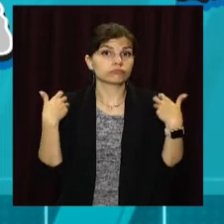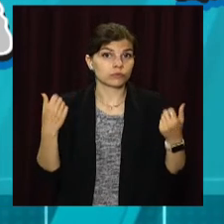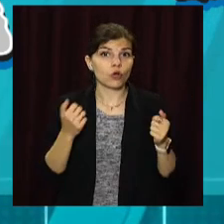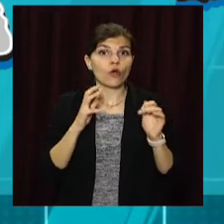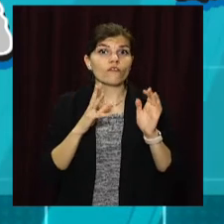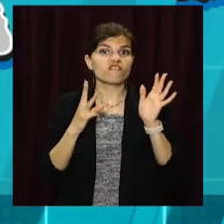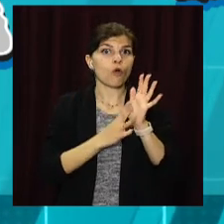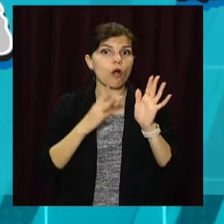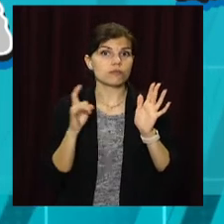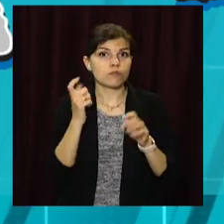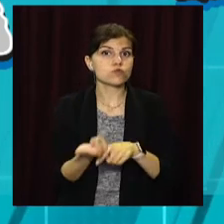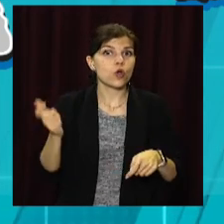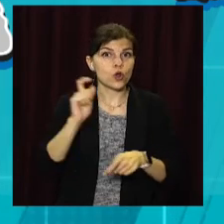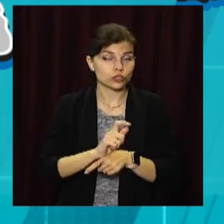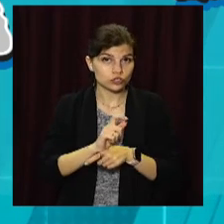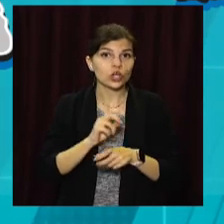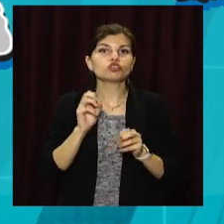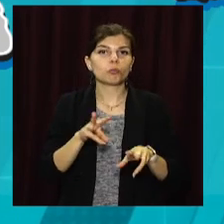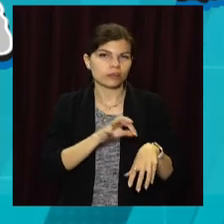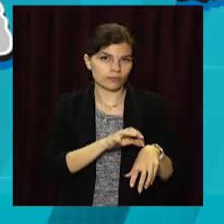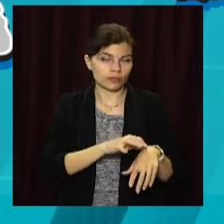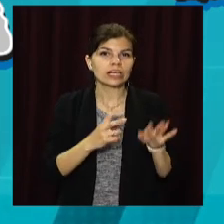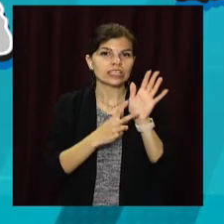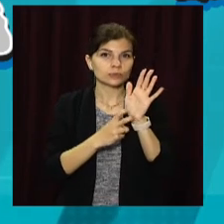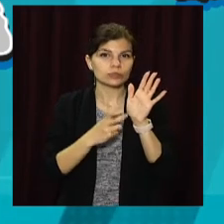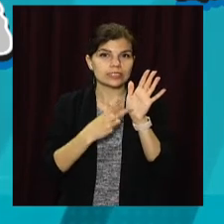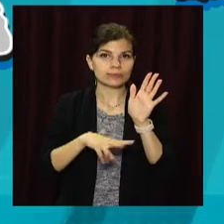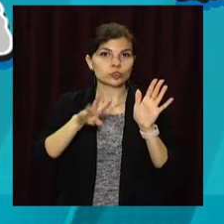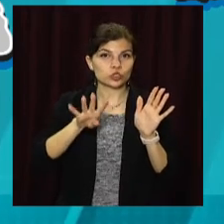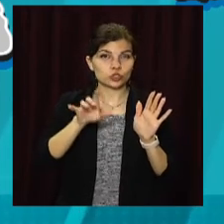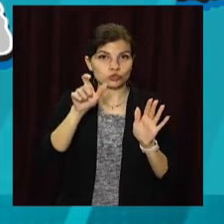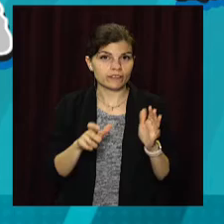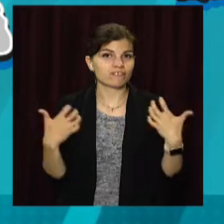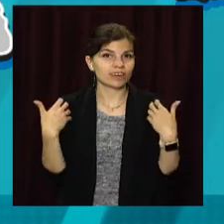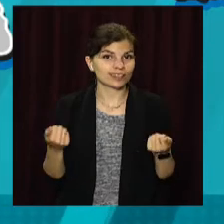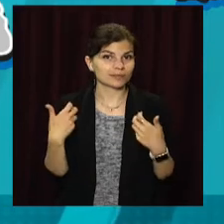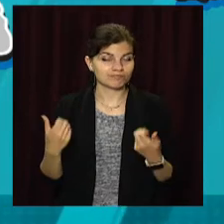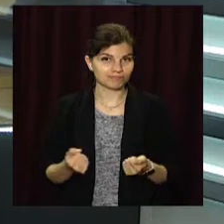у восьмеро більше мешканців регіону, ніж захворіли – 774 людини.